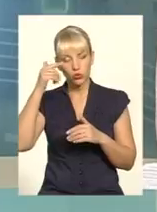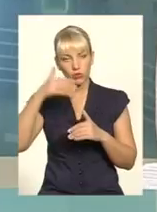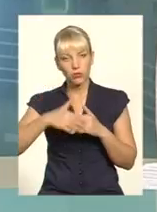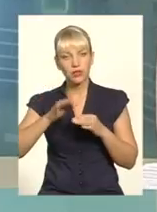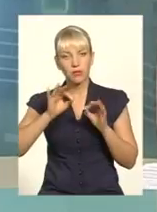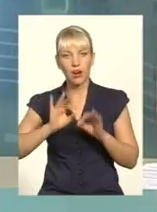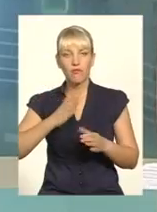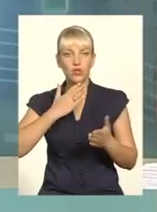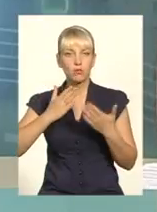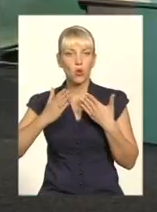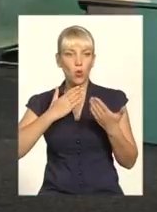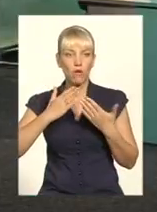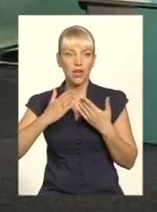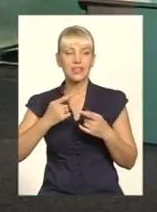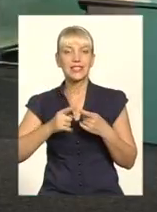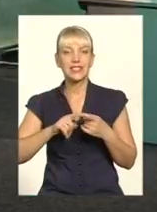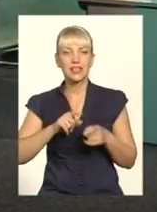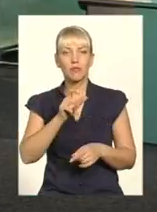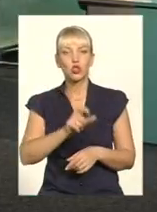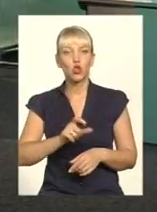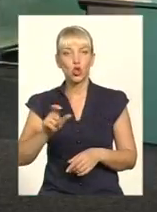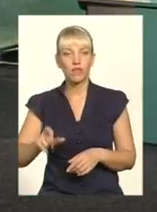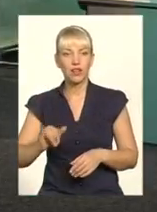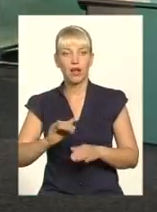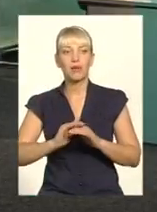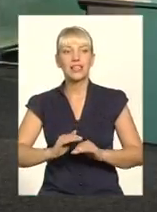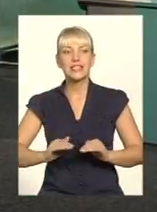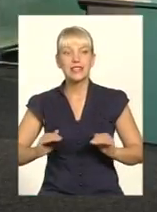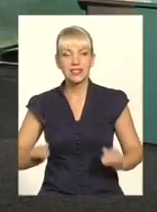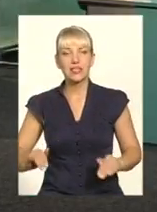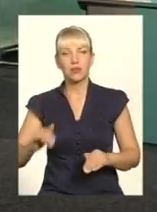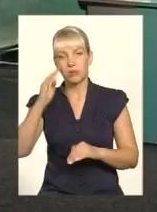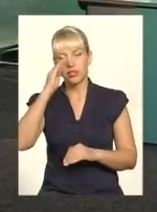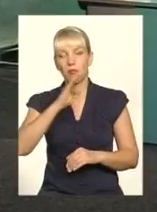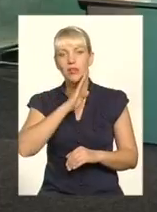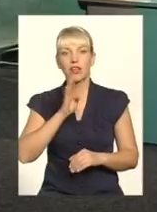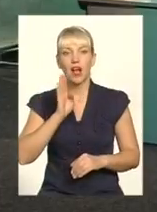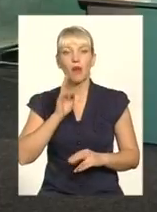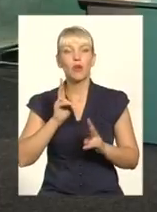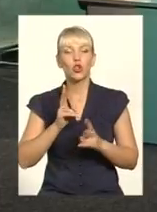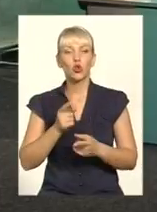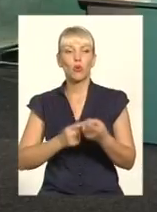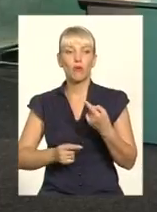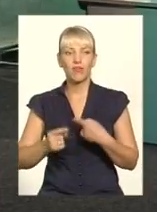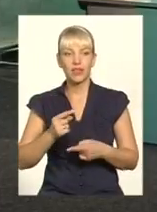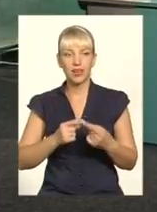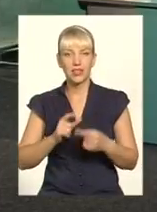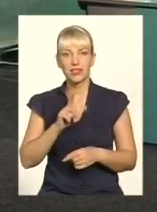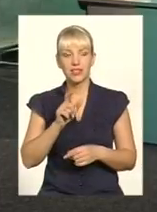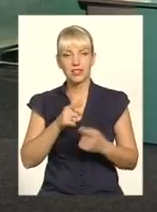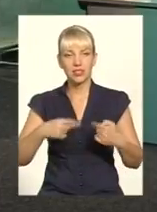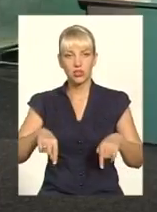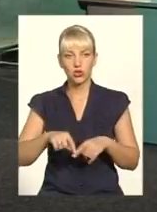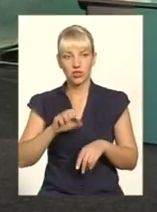спілкуватися з тими чоловіками, дітьми, батьками, які повертаються з зони